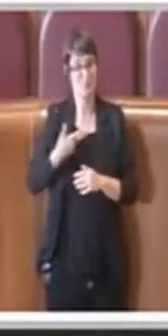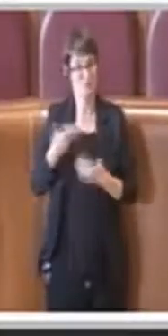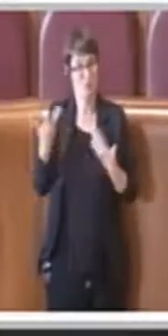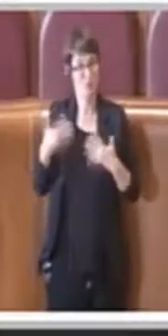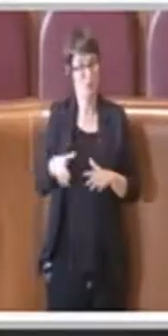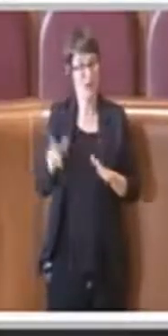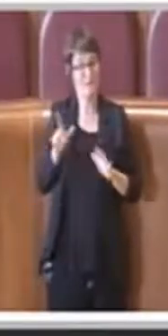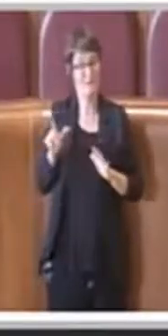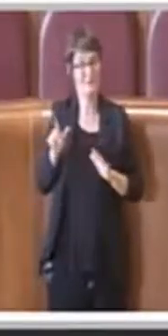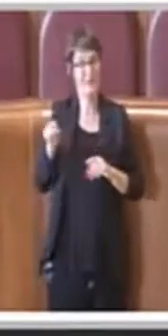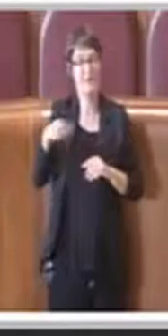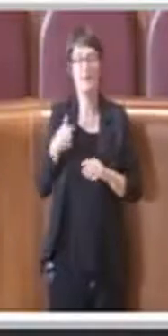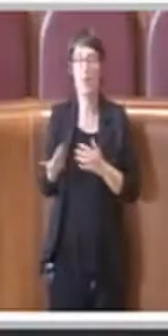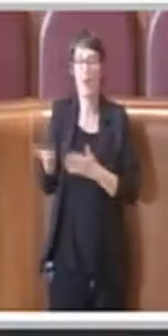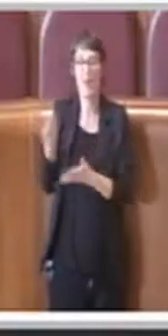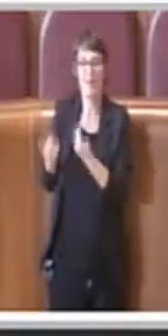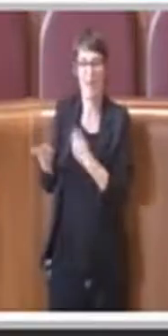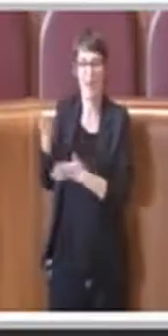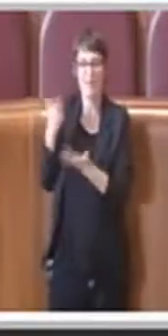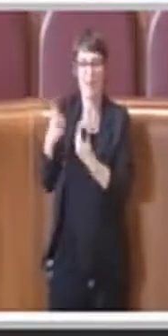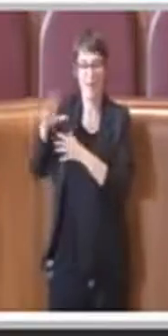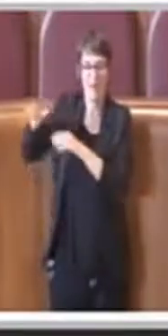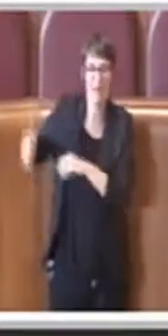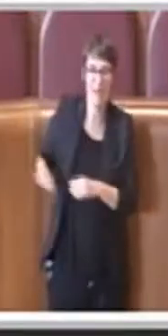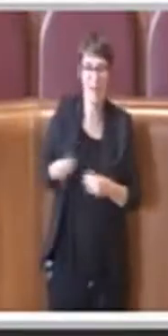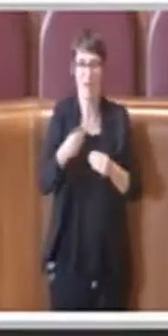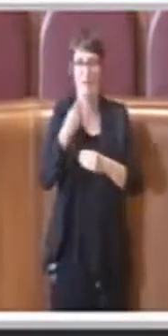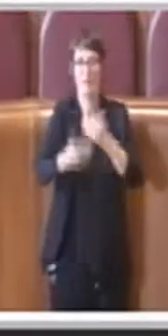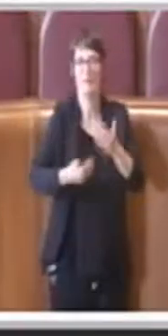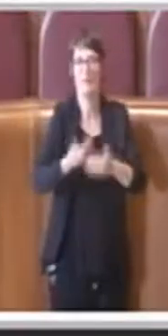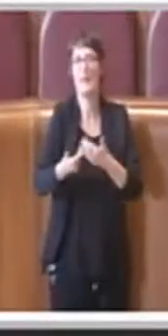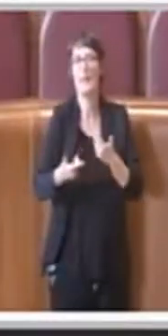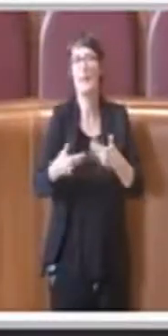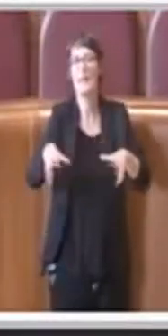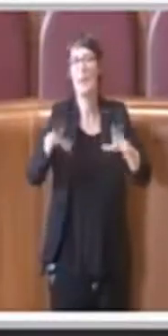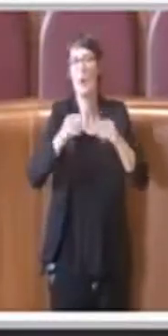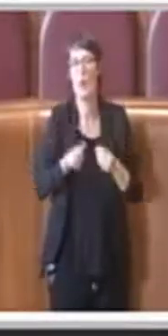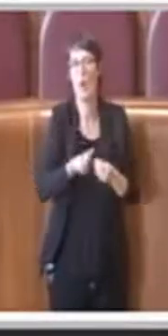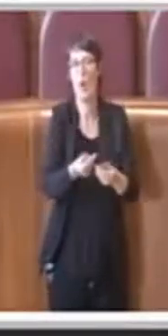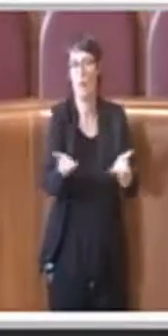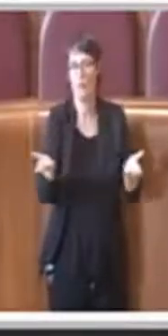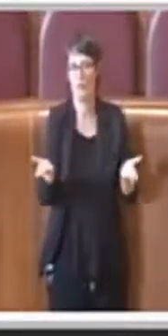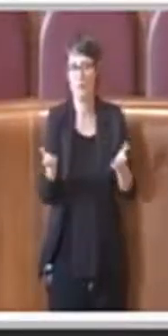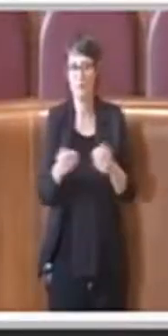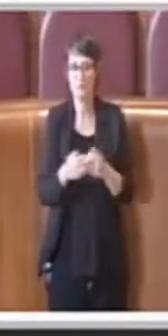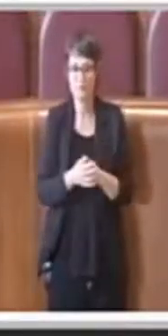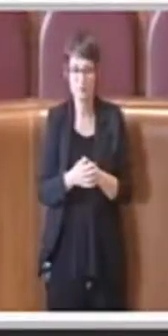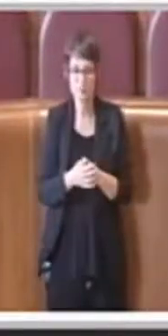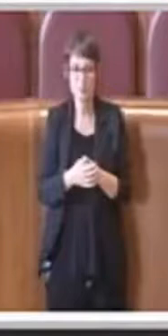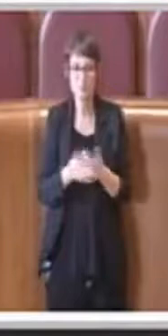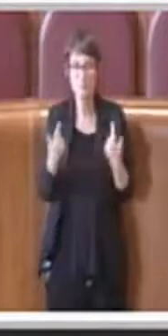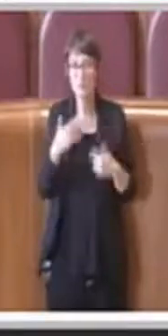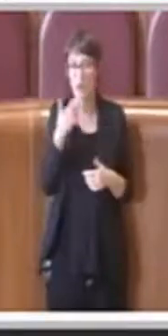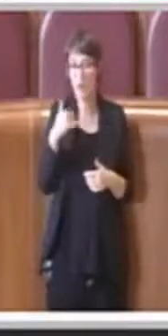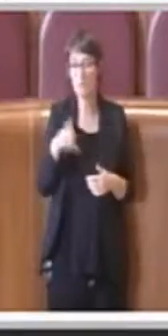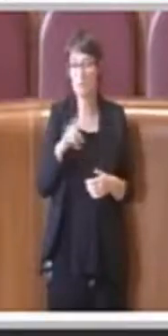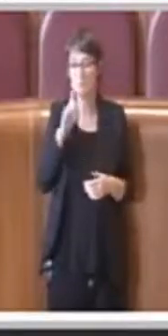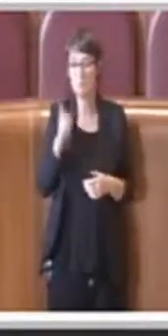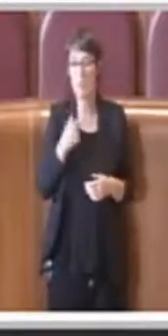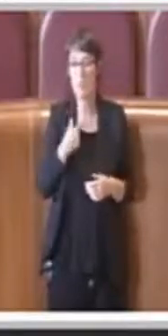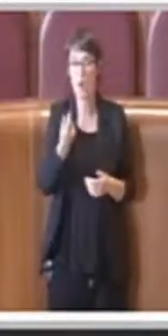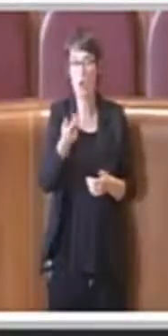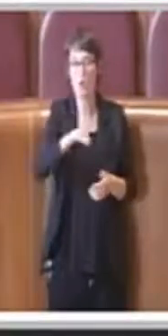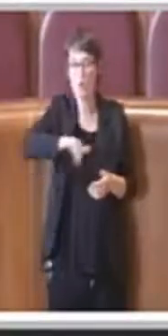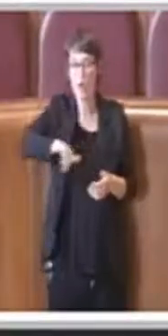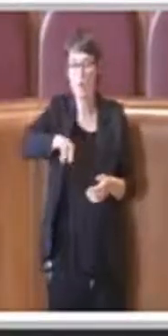revocate, quindi per questo sarebbe stato a mio avviso più opportuno dedicare una riserva per esempio ai sostituti alla